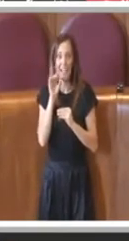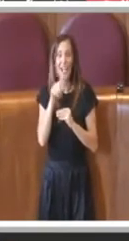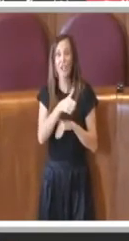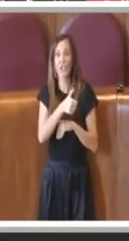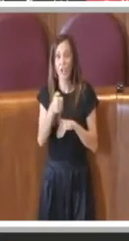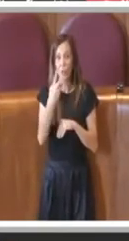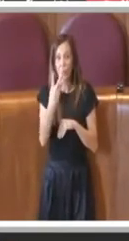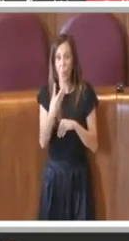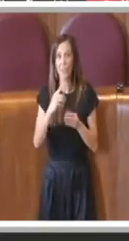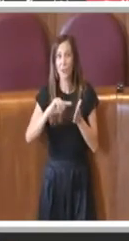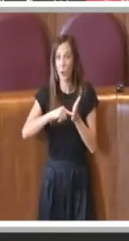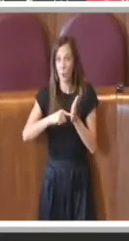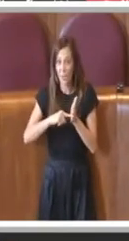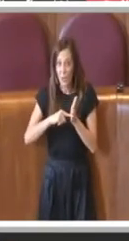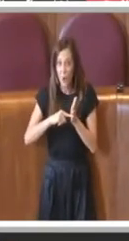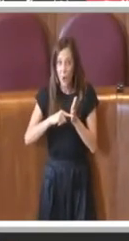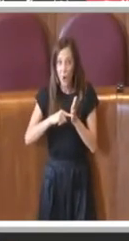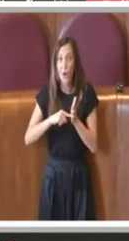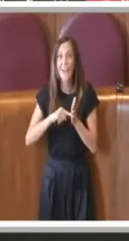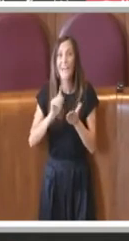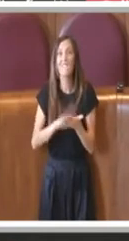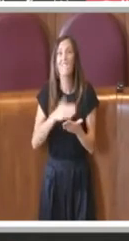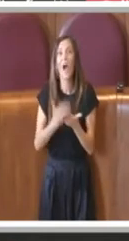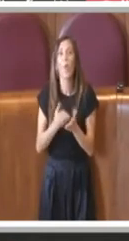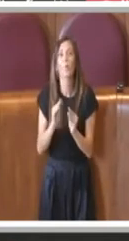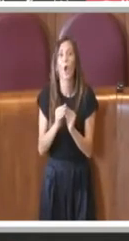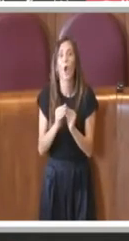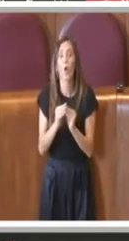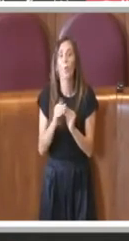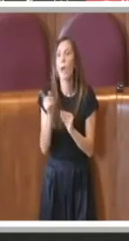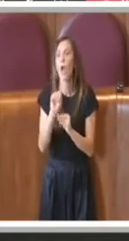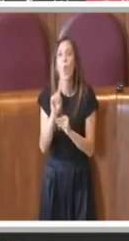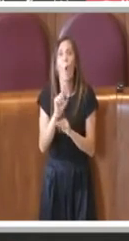come non esigibili questi fondi che